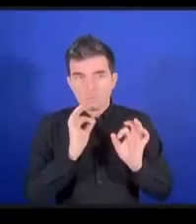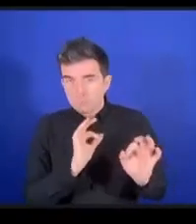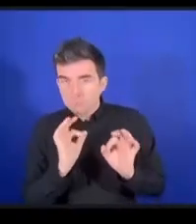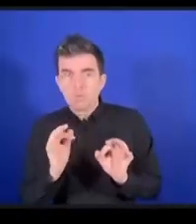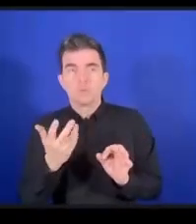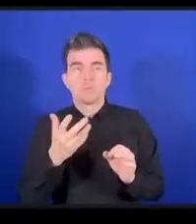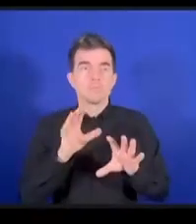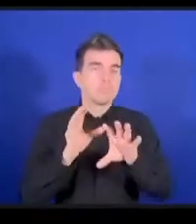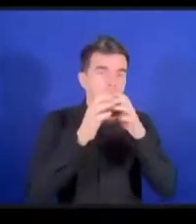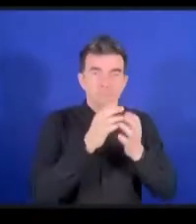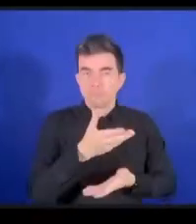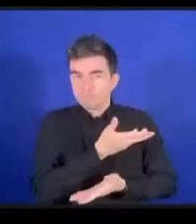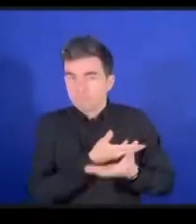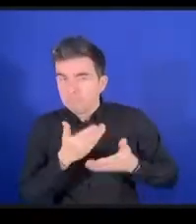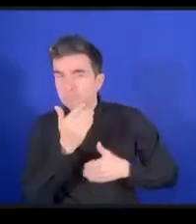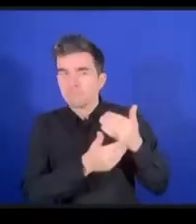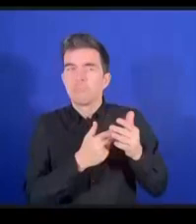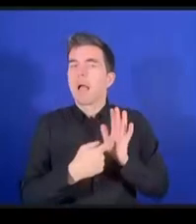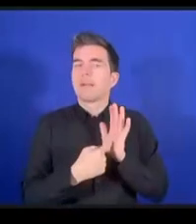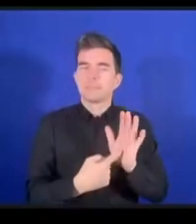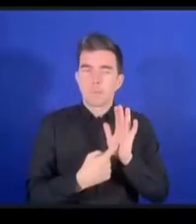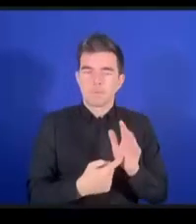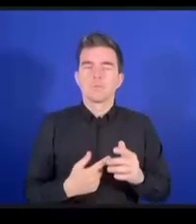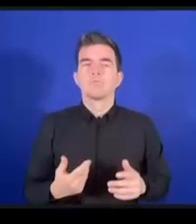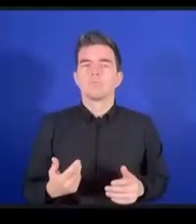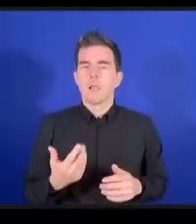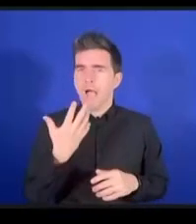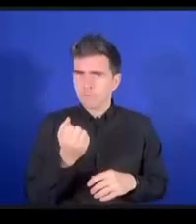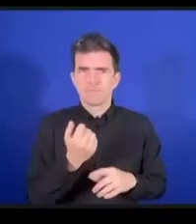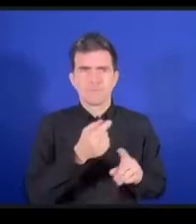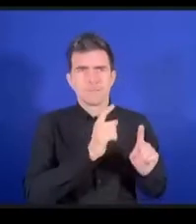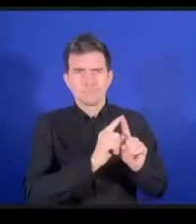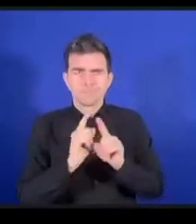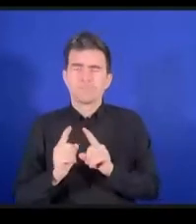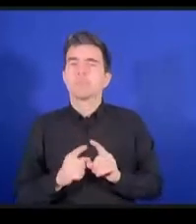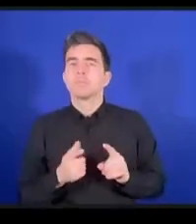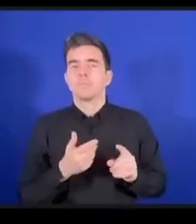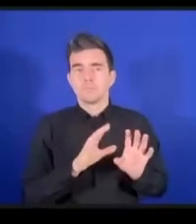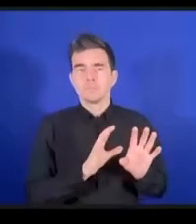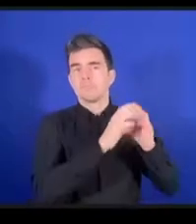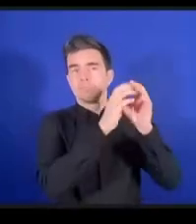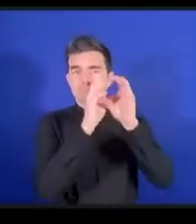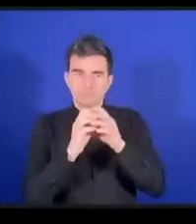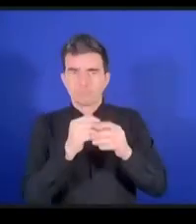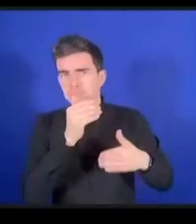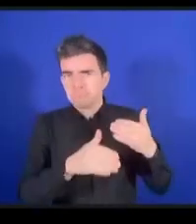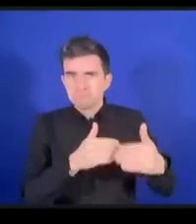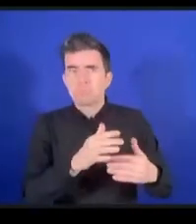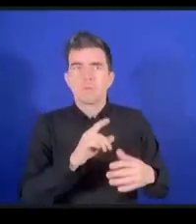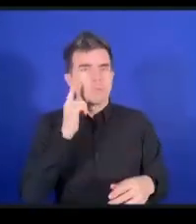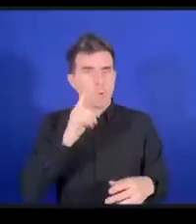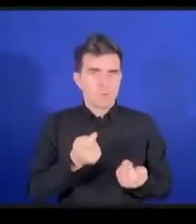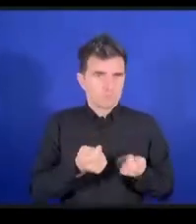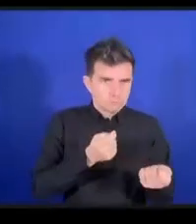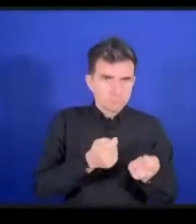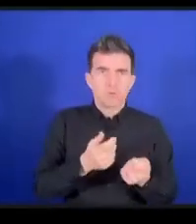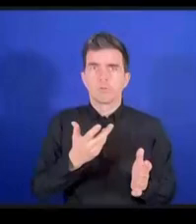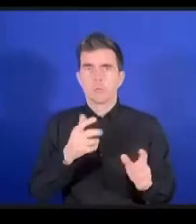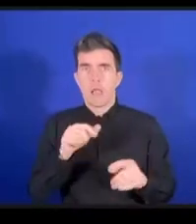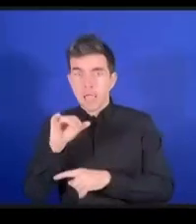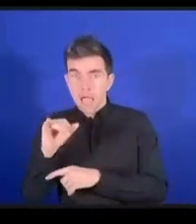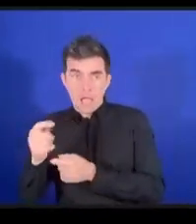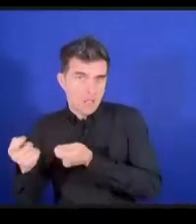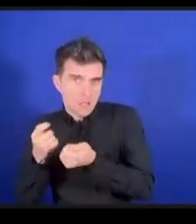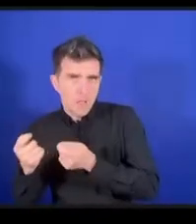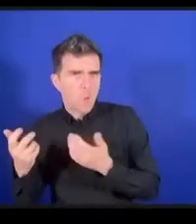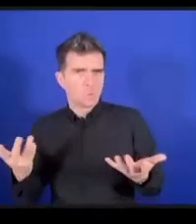このプロセスというものがAIの管理であったりに使われるべきです例えばスケーラ